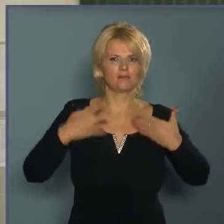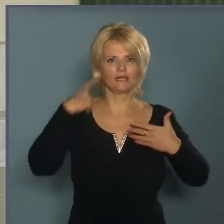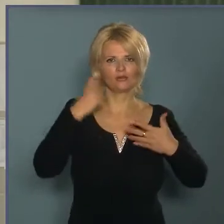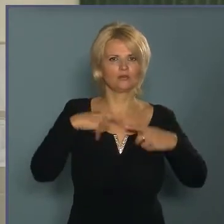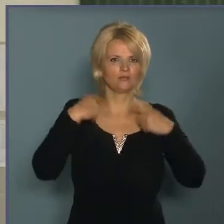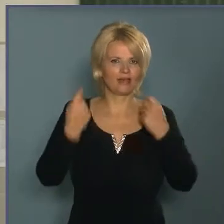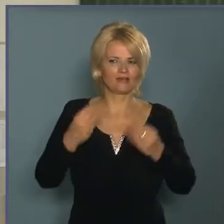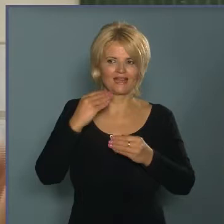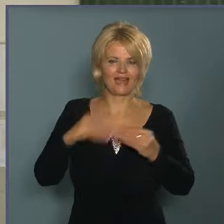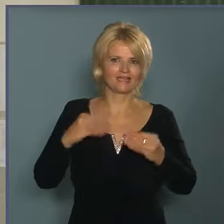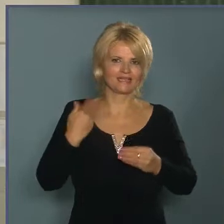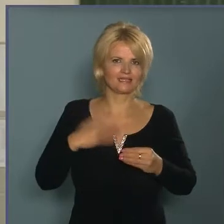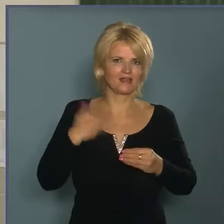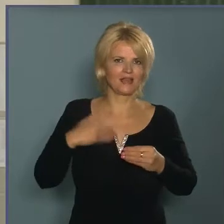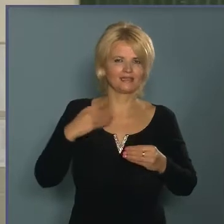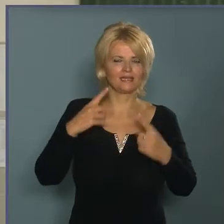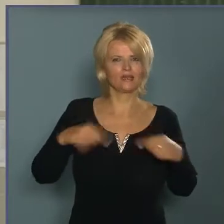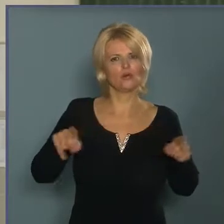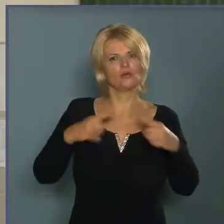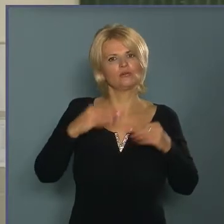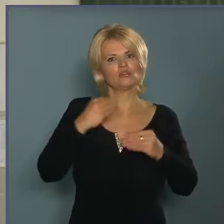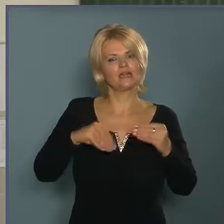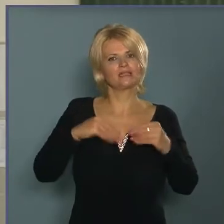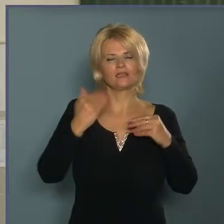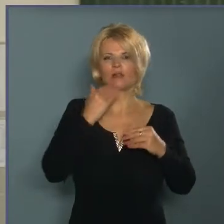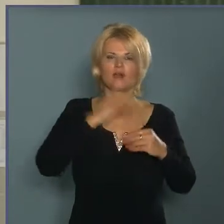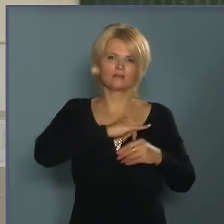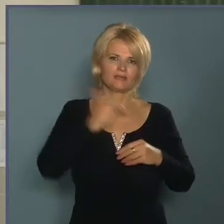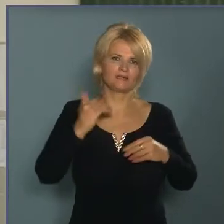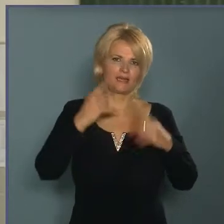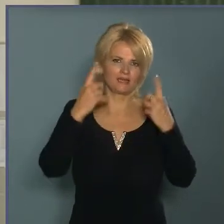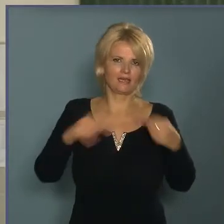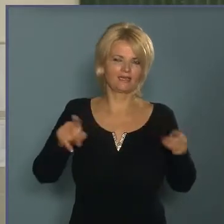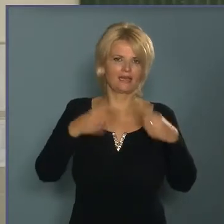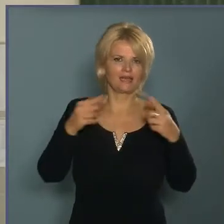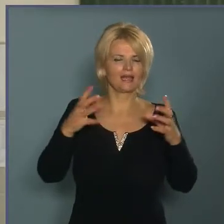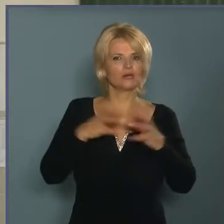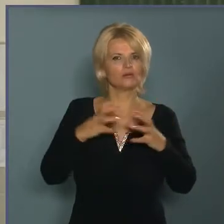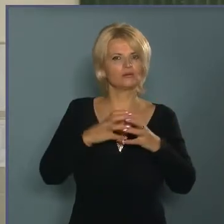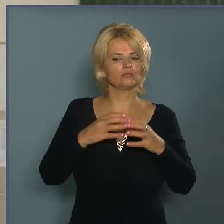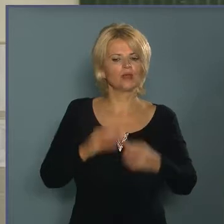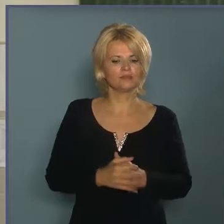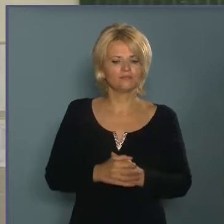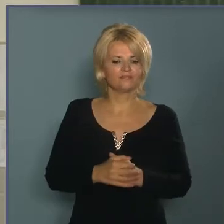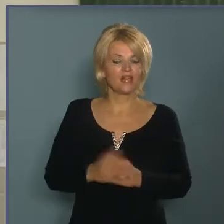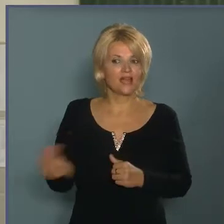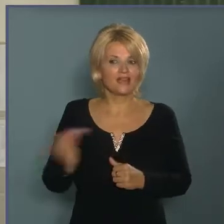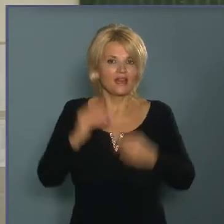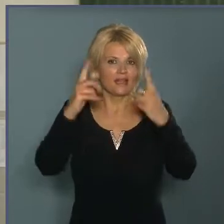tudja adni. Ezért szerette a kórusokat, ezért akarta, hogy mindenki énekeljen kórusba. De amikor itt megénekeltek a gyerekeket,